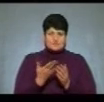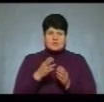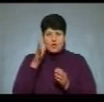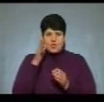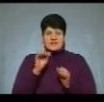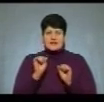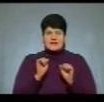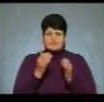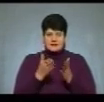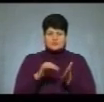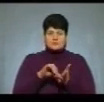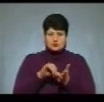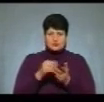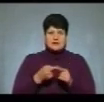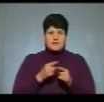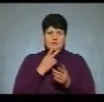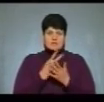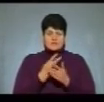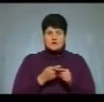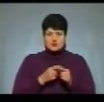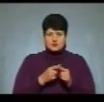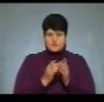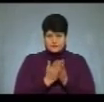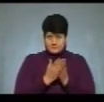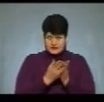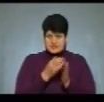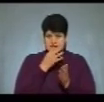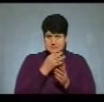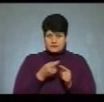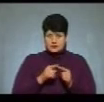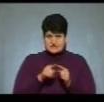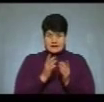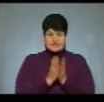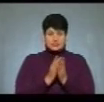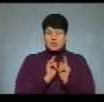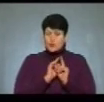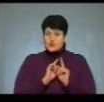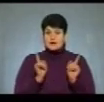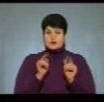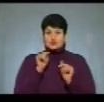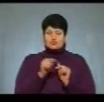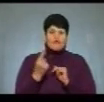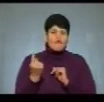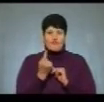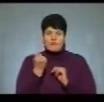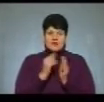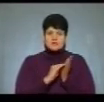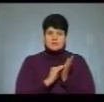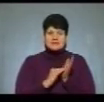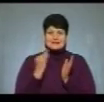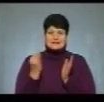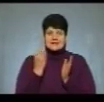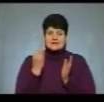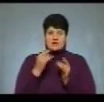який тут присутній на представленні цього видання, сказав, що ця книжка унікальна тим, що тут вперше викладена історія